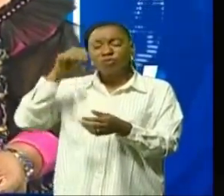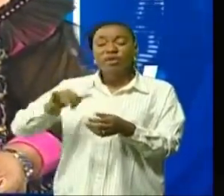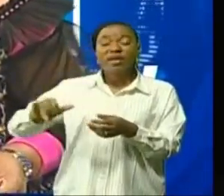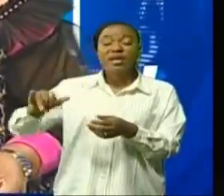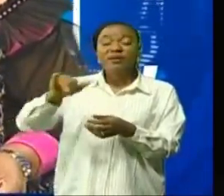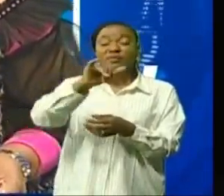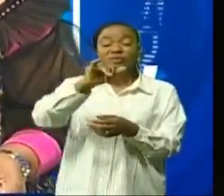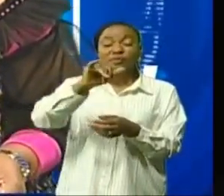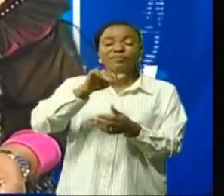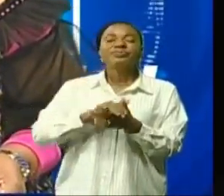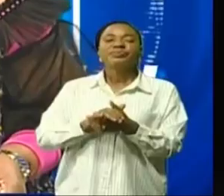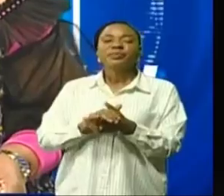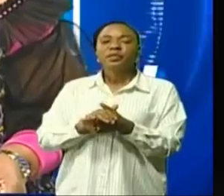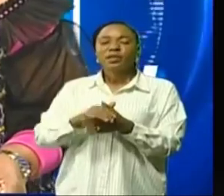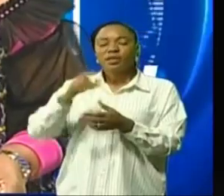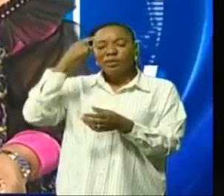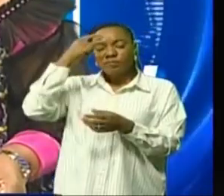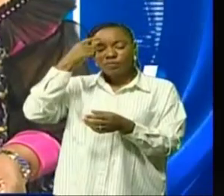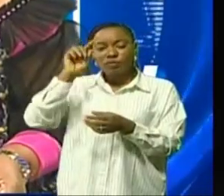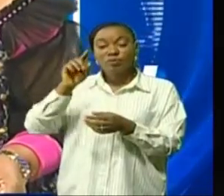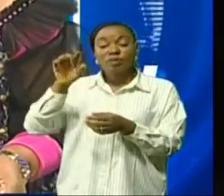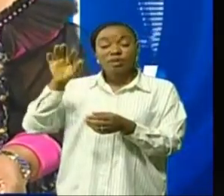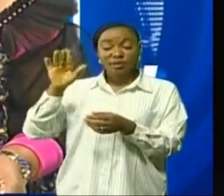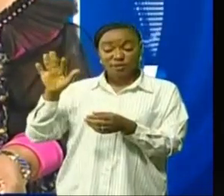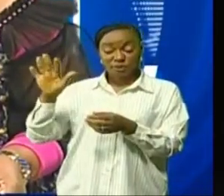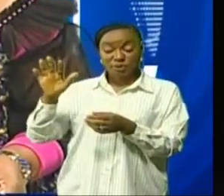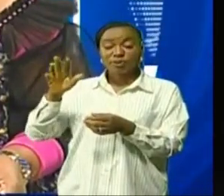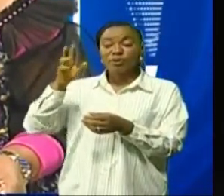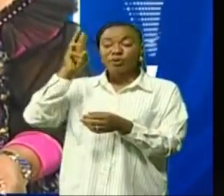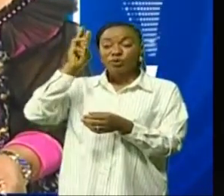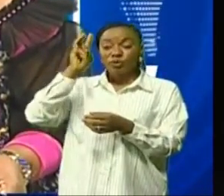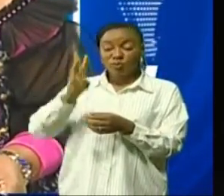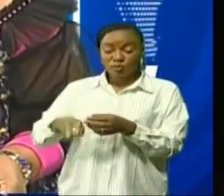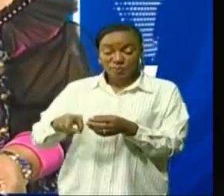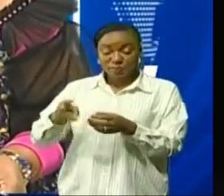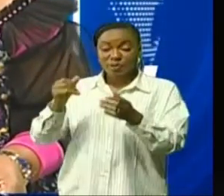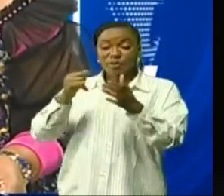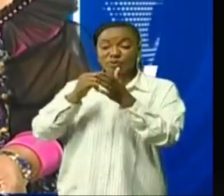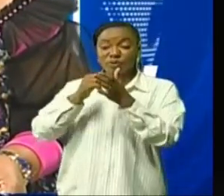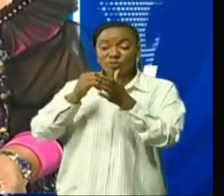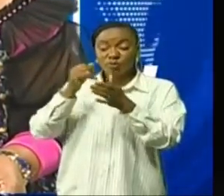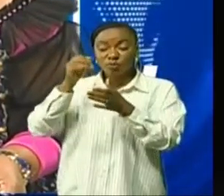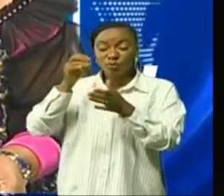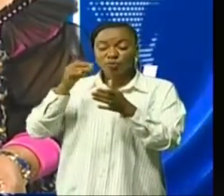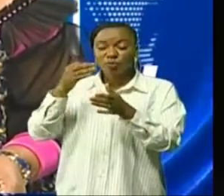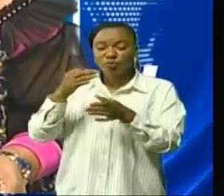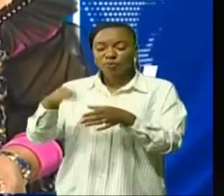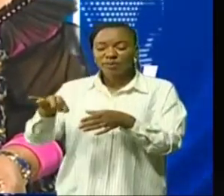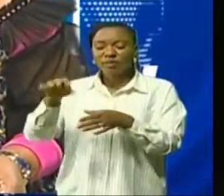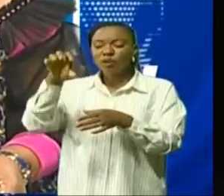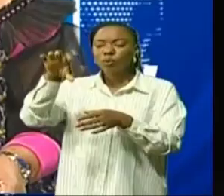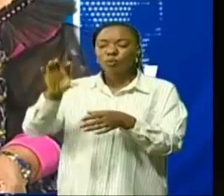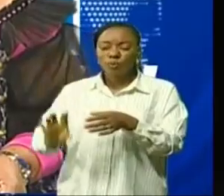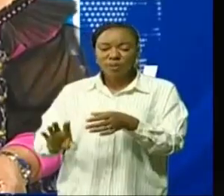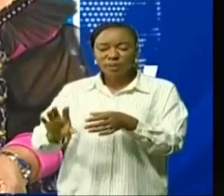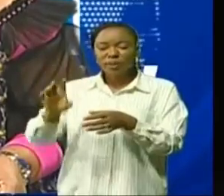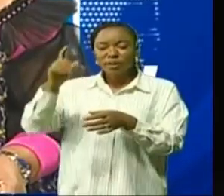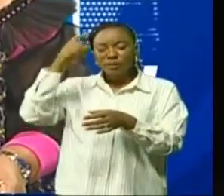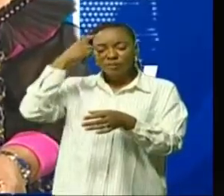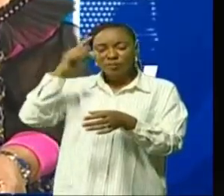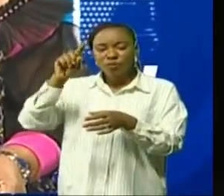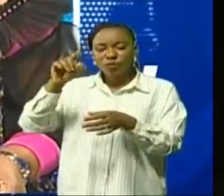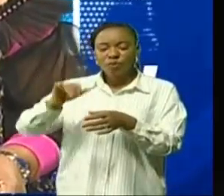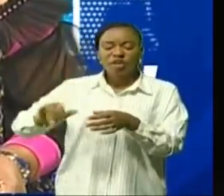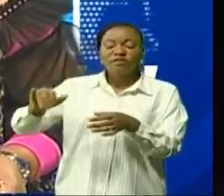Jet 1. Zone d'approvisionnement ouest, 3.313 francs. Congolais, le litre. les